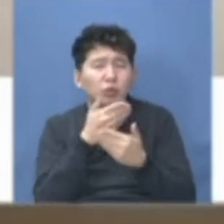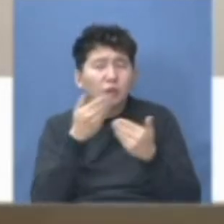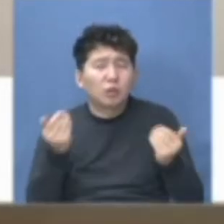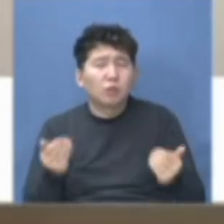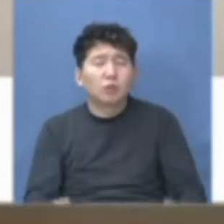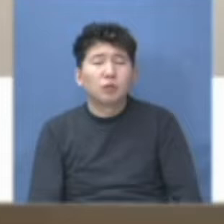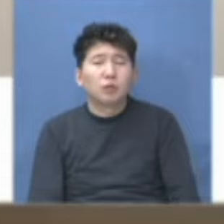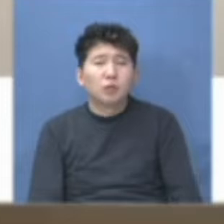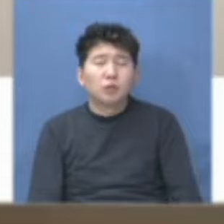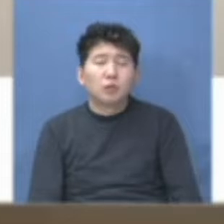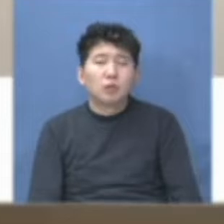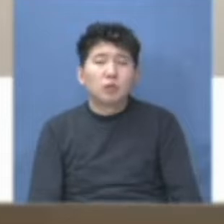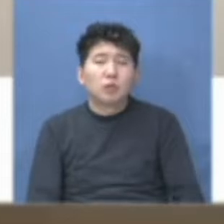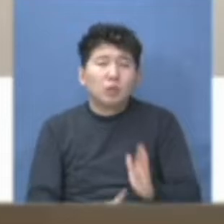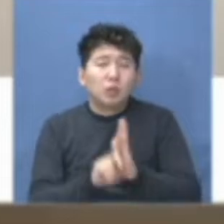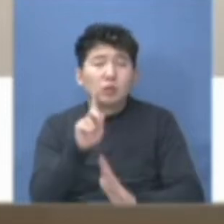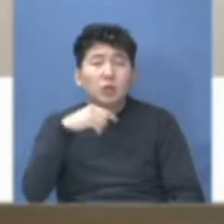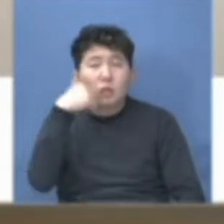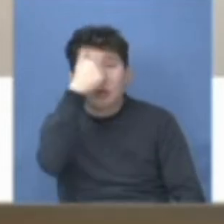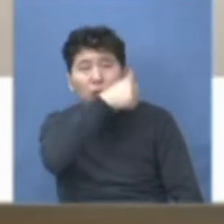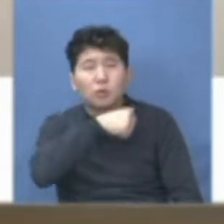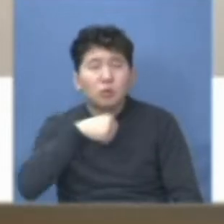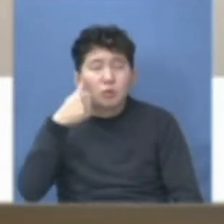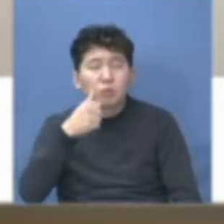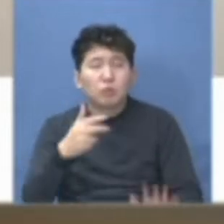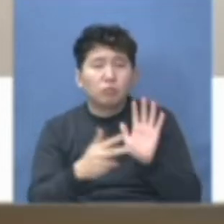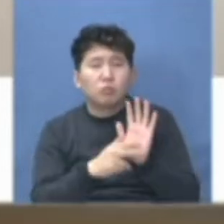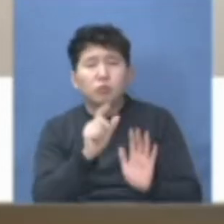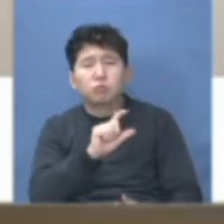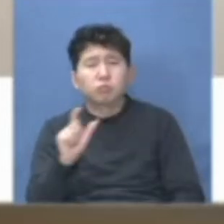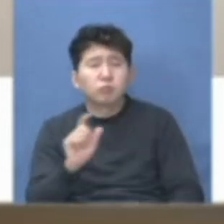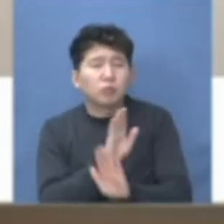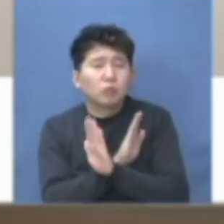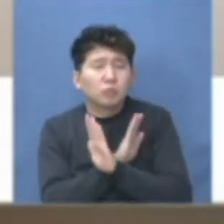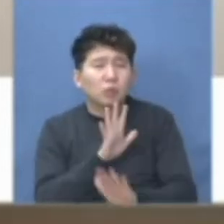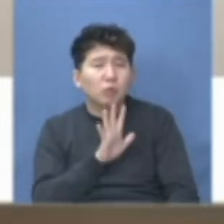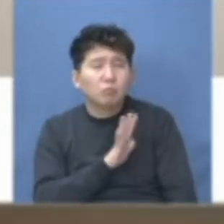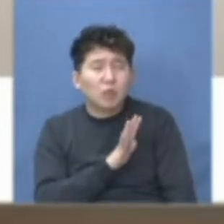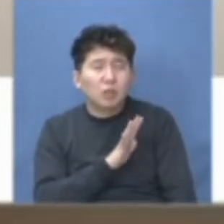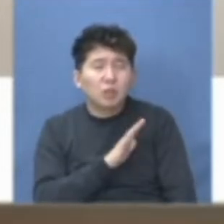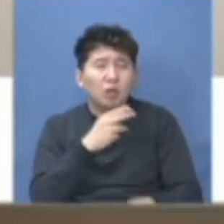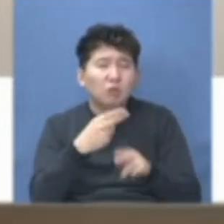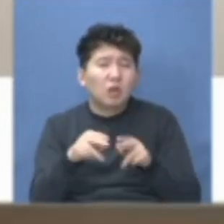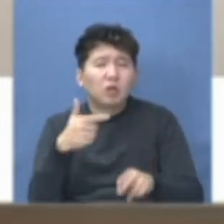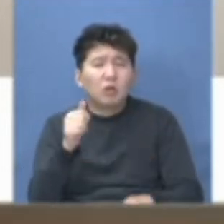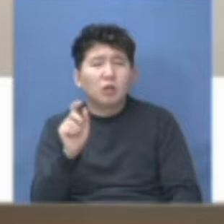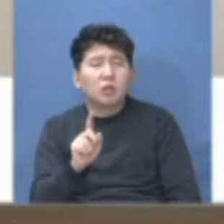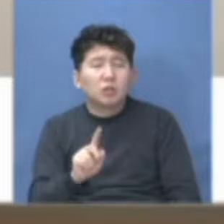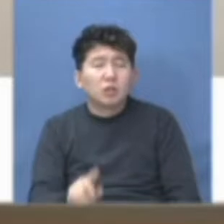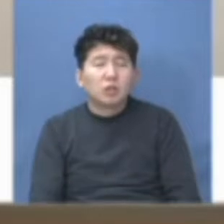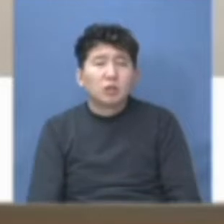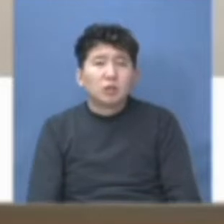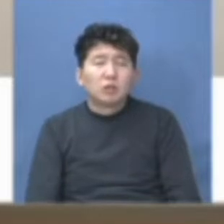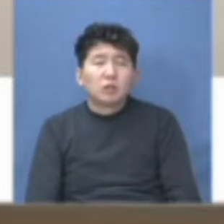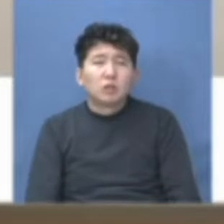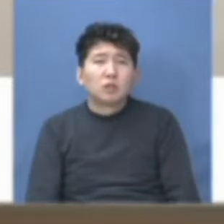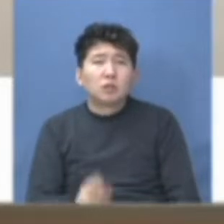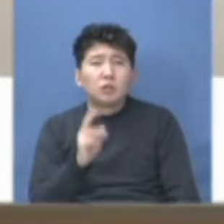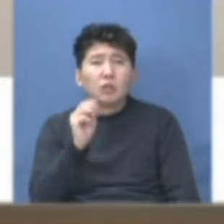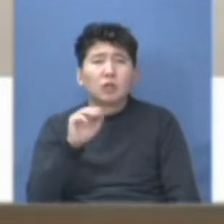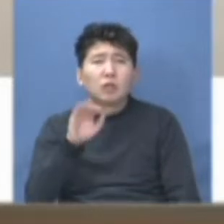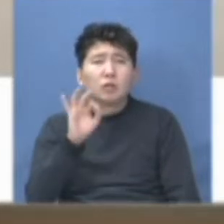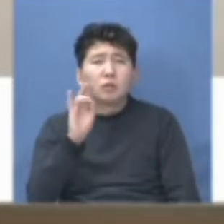Жыл басынан бері көміртегі тұтығынан уланудан 8 адам қаза тапты. Өске мен ғаласында және Катонғары ғаяуданында 3 адам,